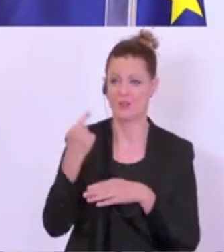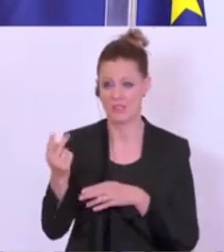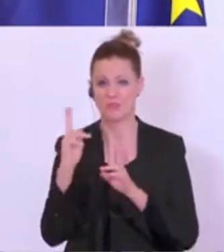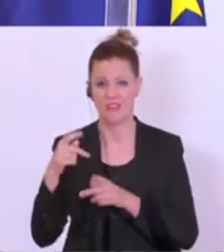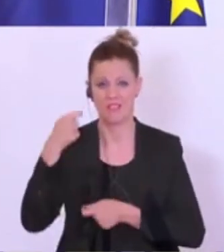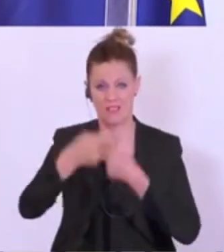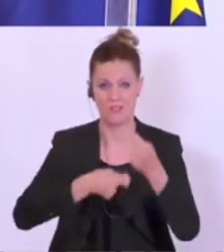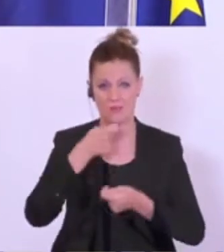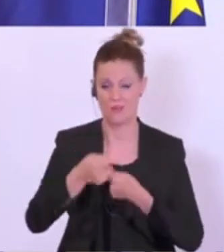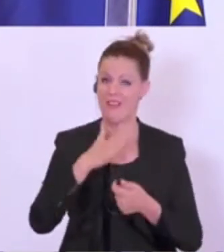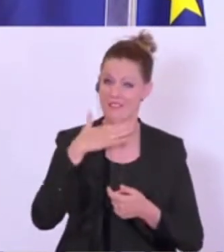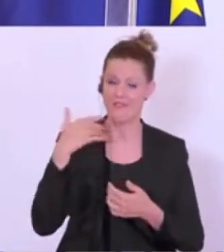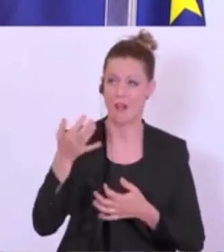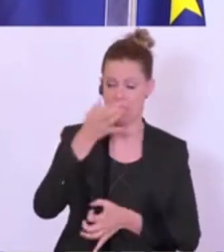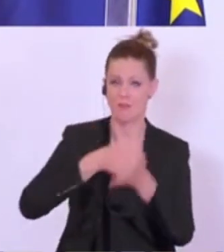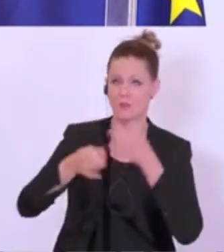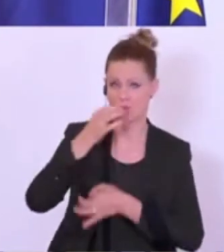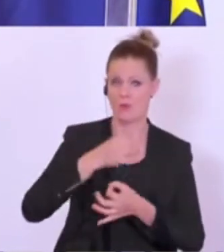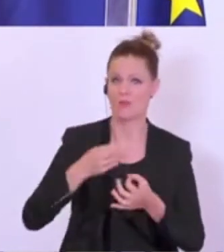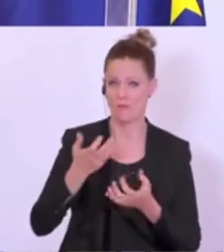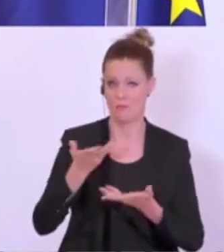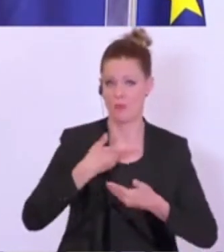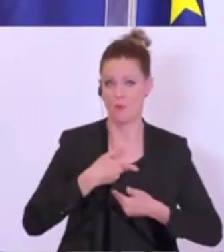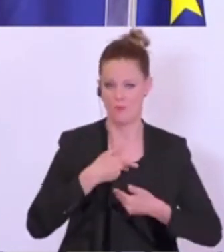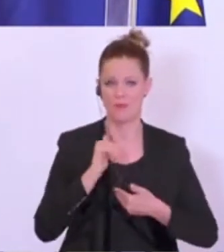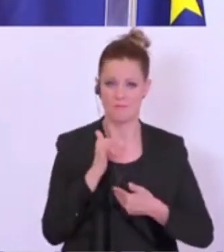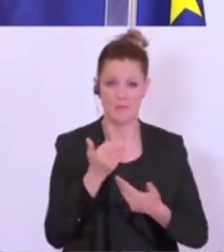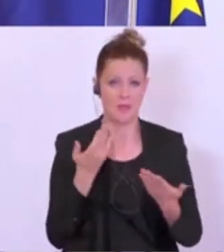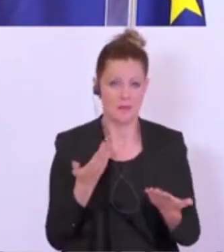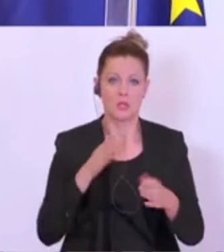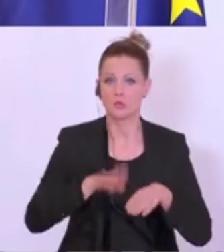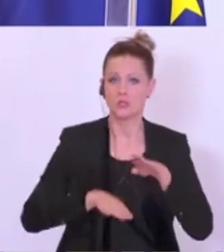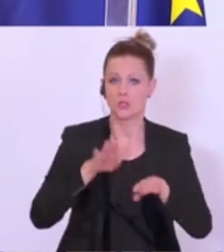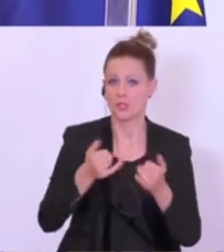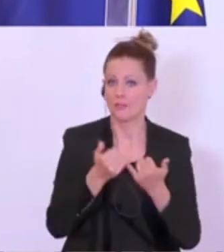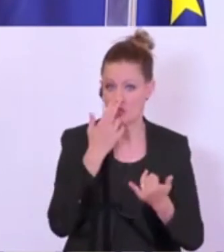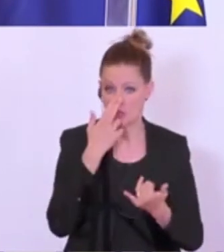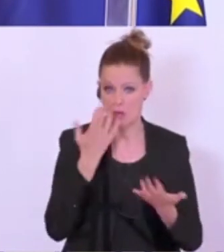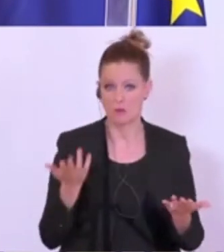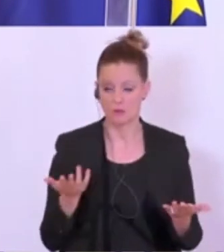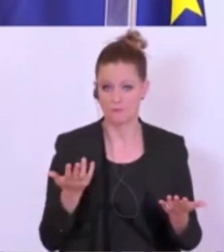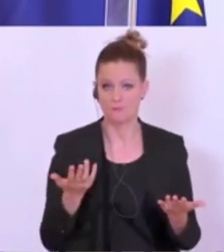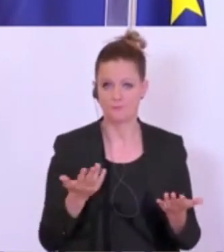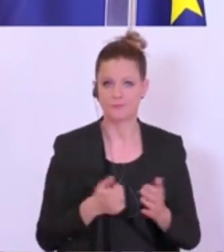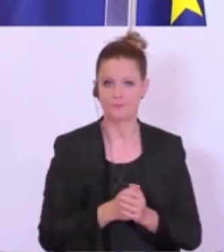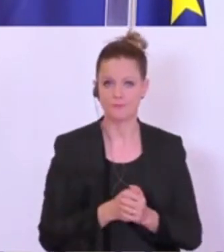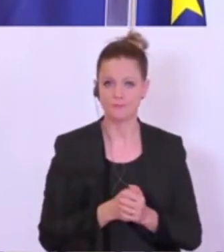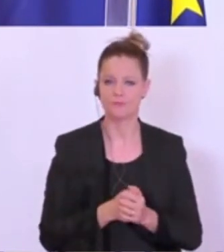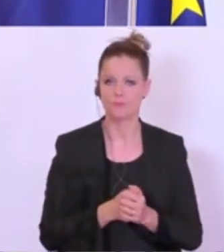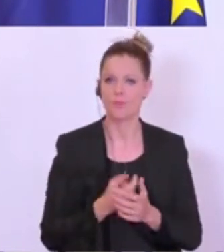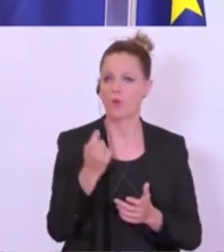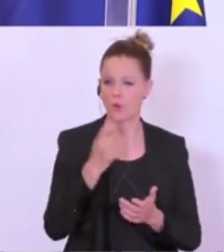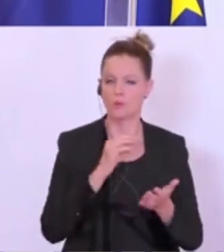Das waren viele Inputs, sind in diese beiden Richtungen gegangen. Was sind nun die nächsten Schritte? Die nächsten Schritte sind weitere